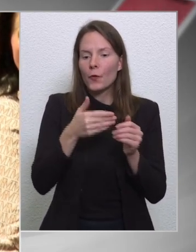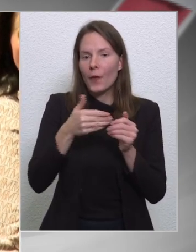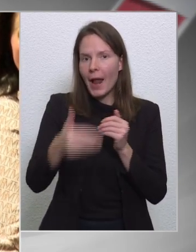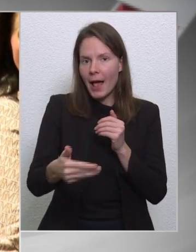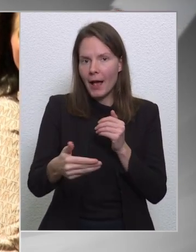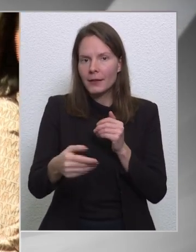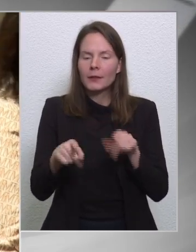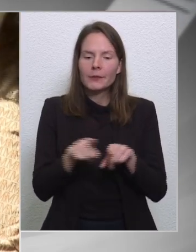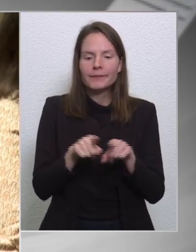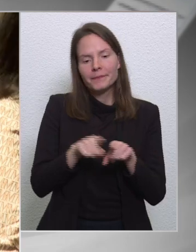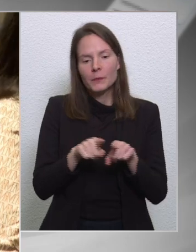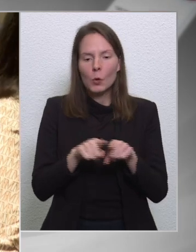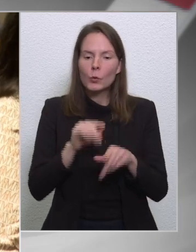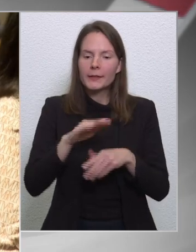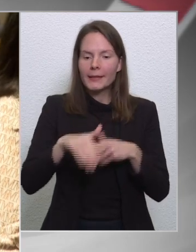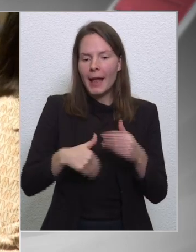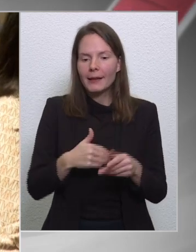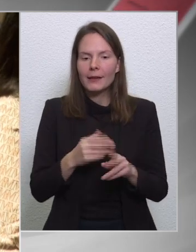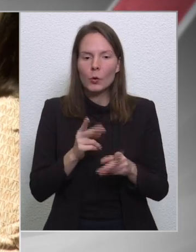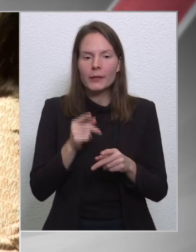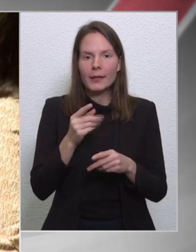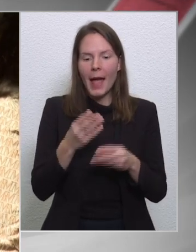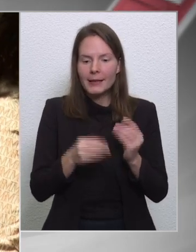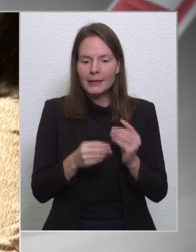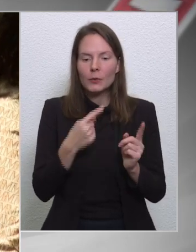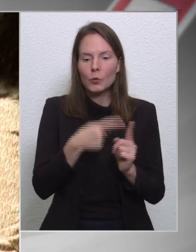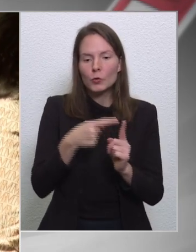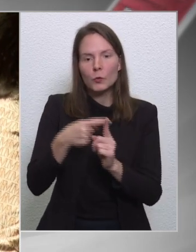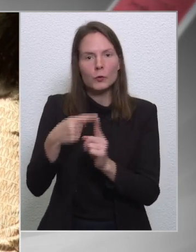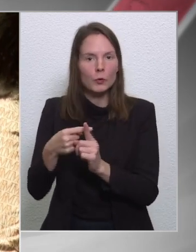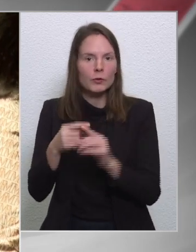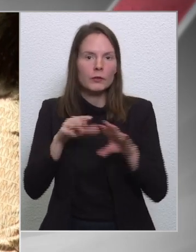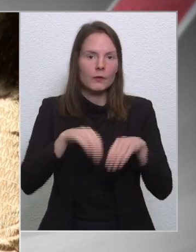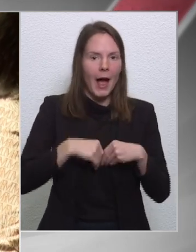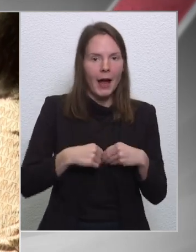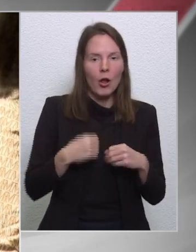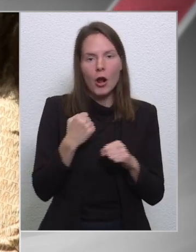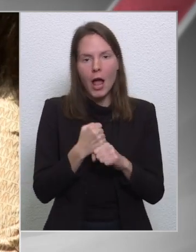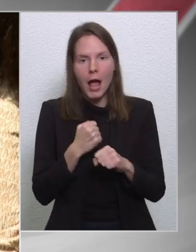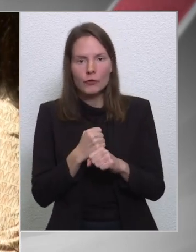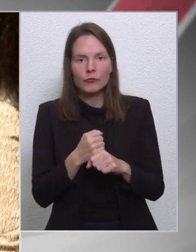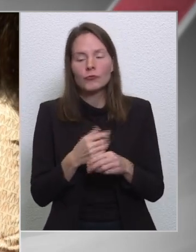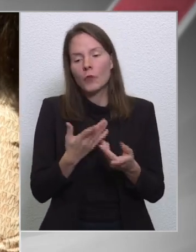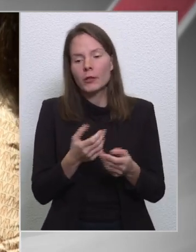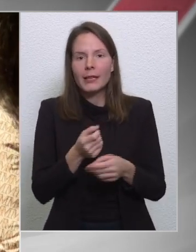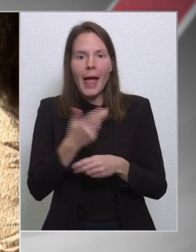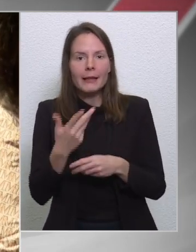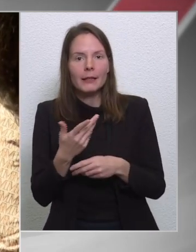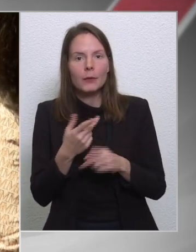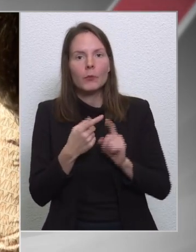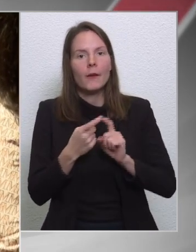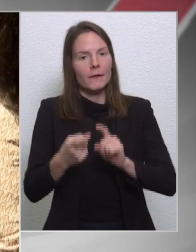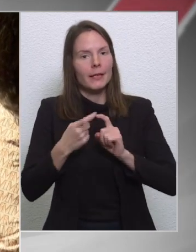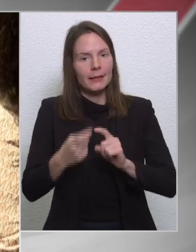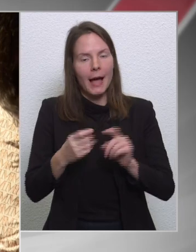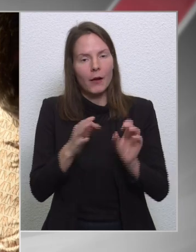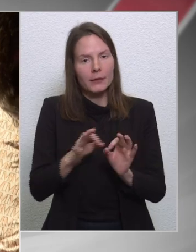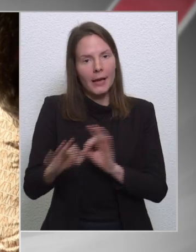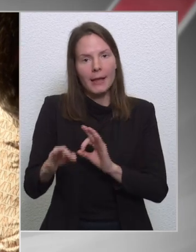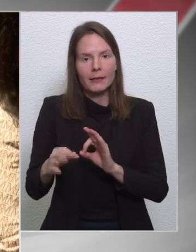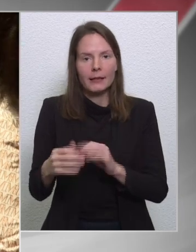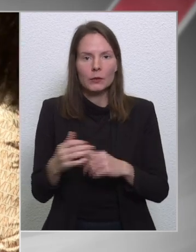azzal fogtálni, hogy ezekért plusz vállalásokat, vagy egyéb vitákat rendezünk ezeknek a